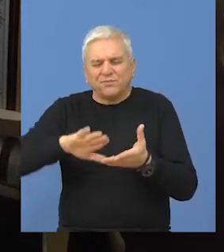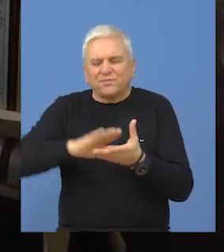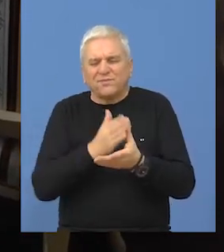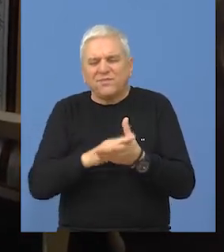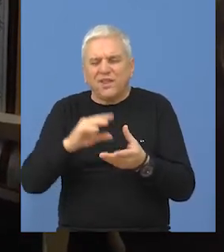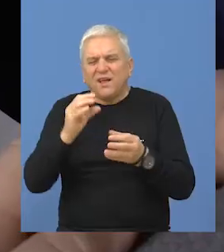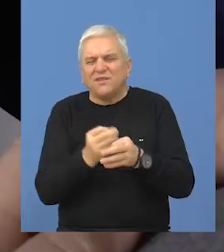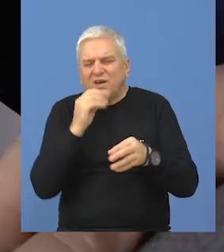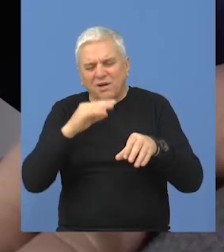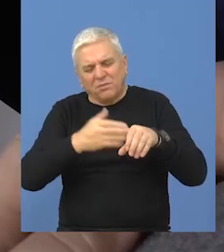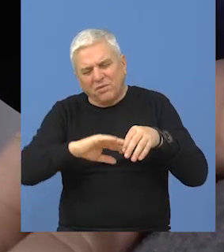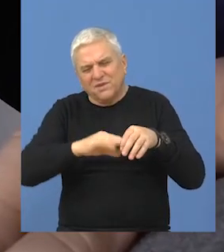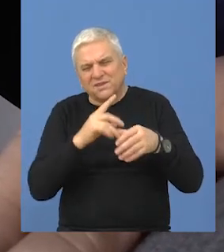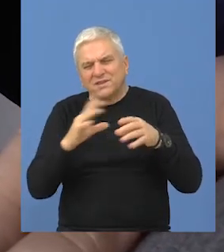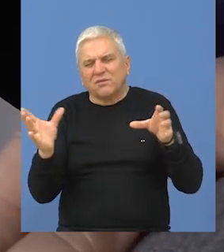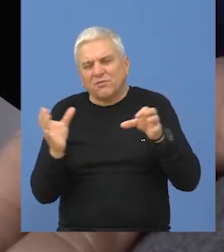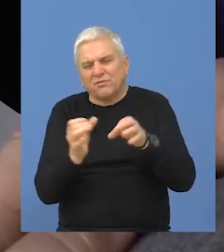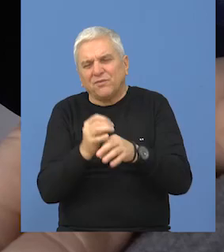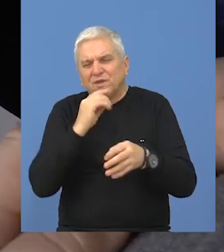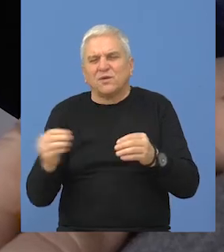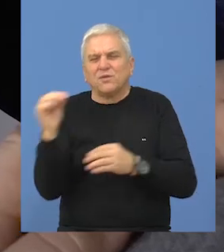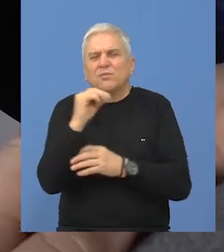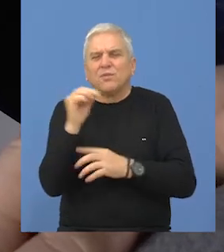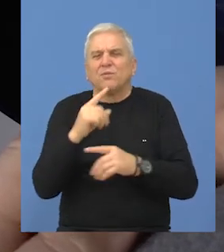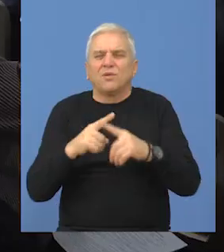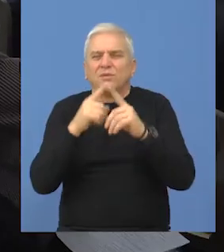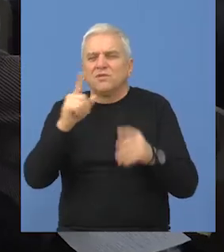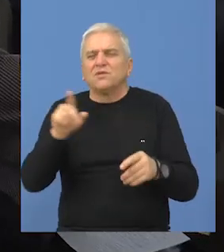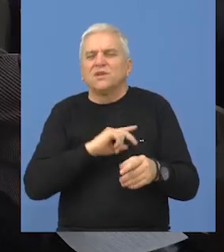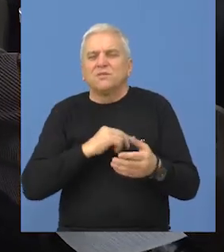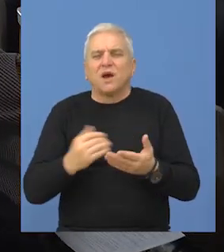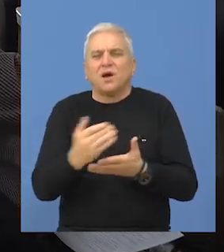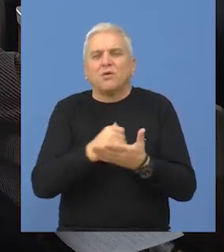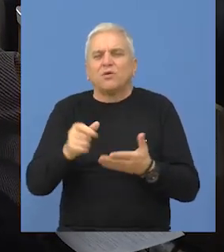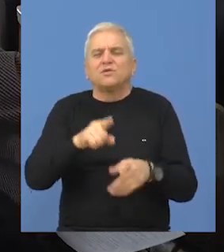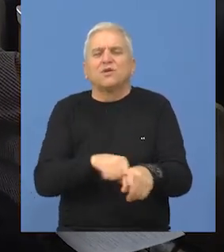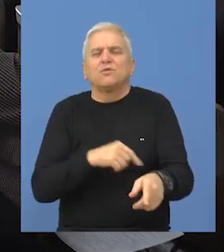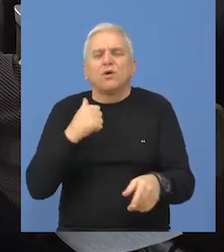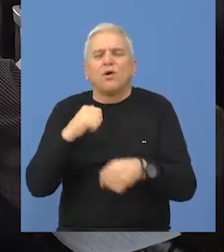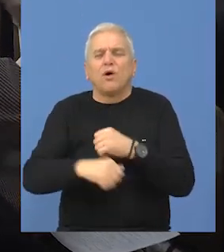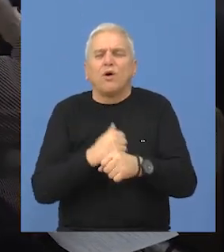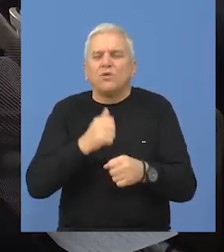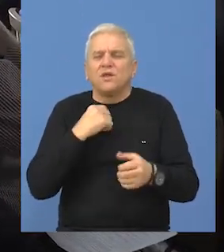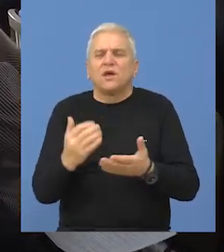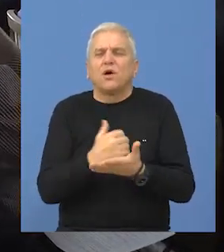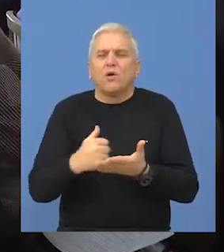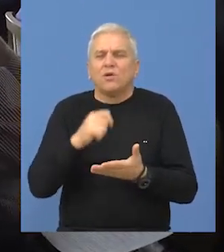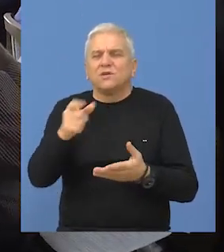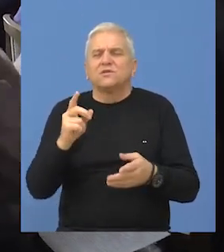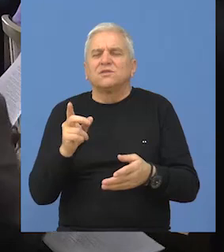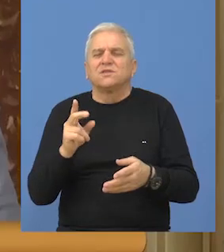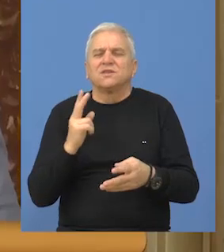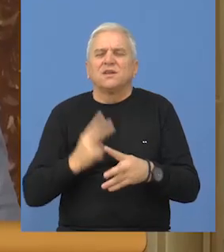materijala u cevima, čije je prisusto povećeno, jer se u Bačkom Petrovom selu dugi niz godina koristila